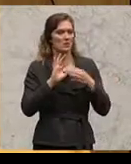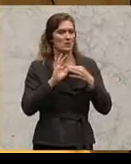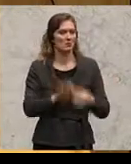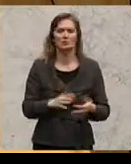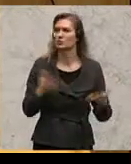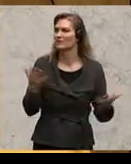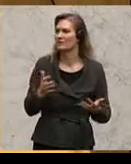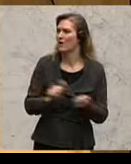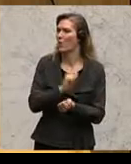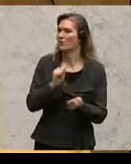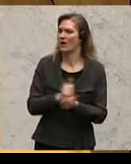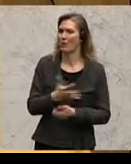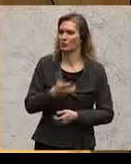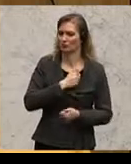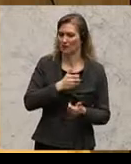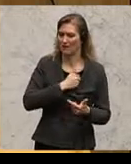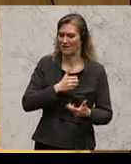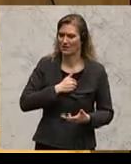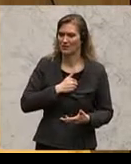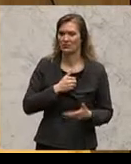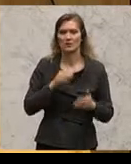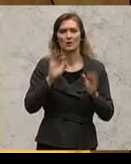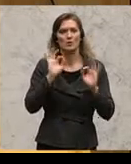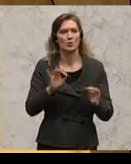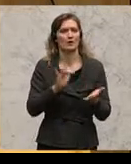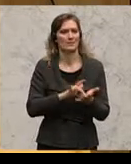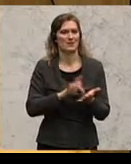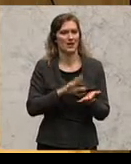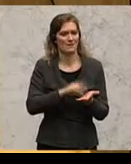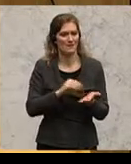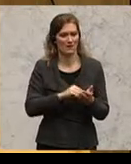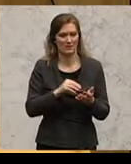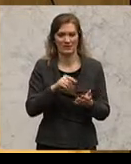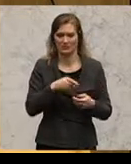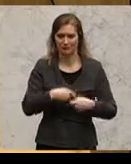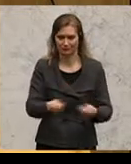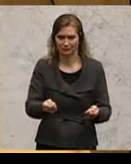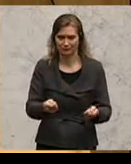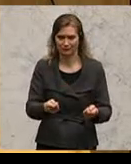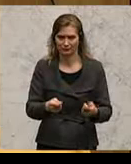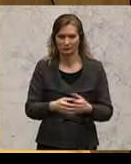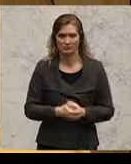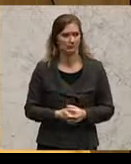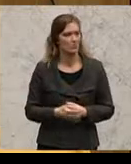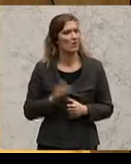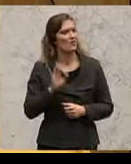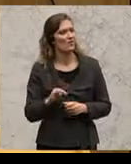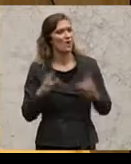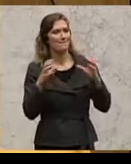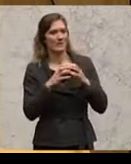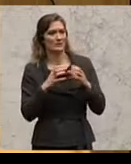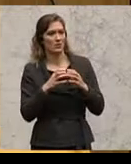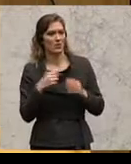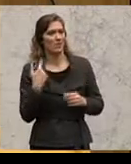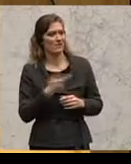in Bezug auf den effizienten Mitteleinsatz. Für das BZD gilt eigentlich genau das